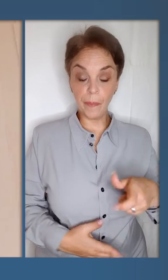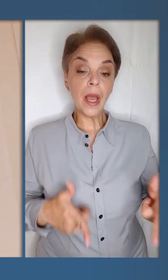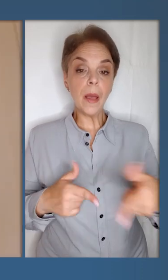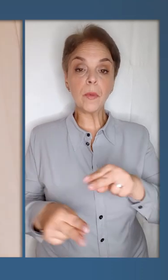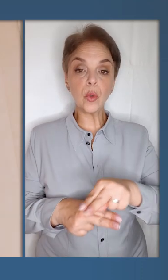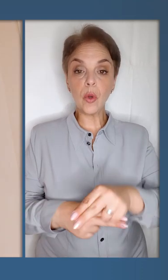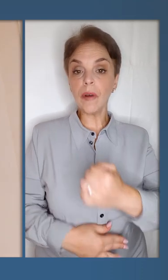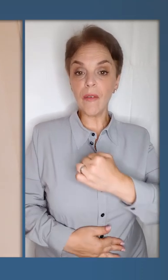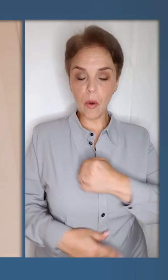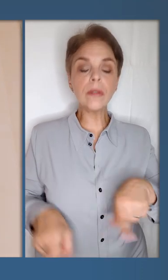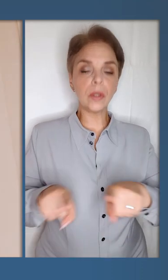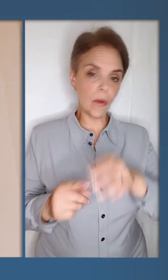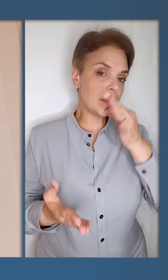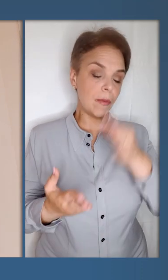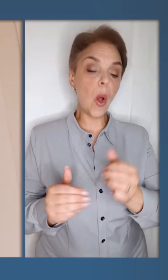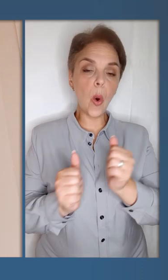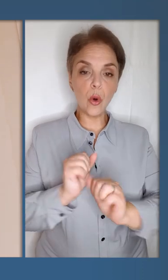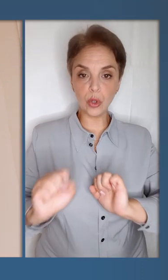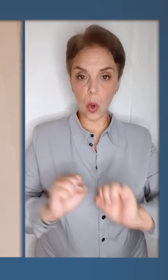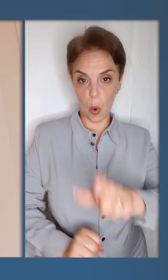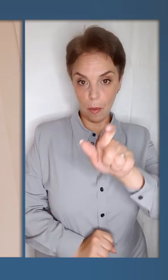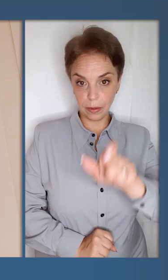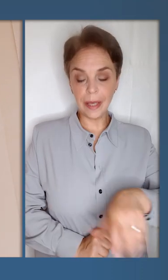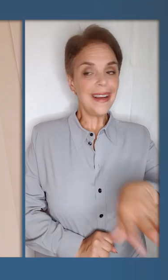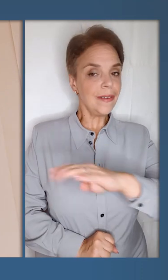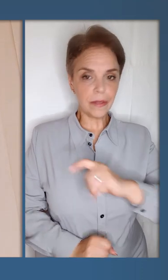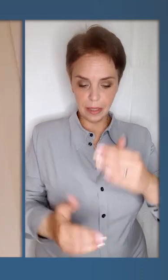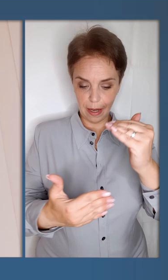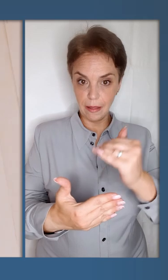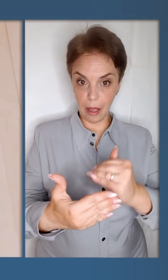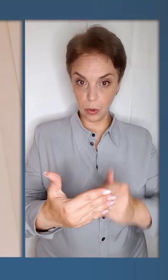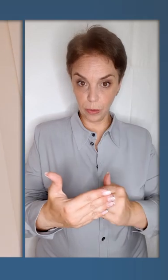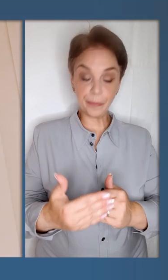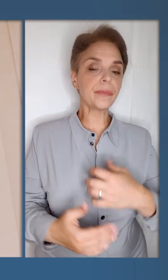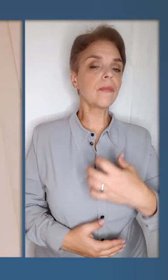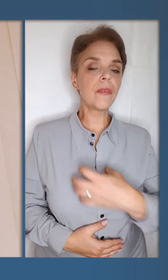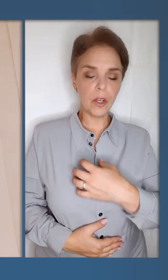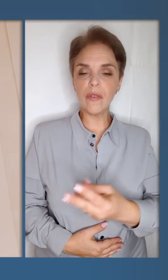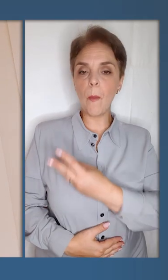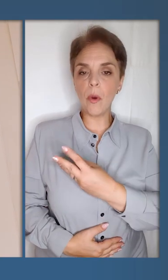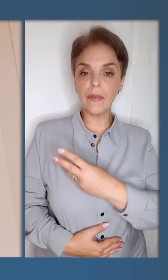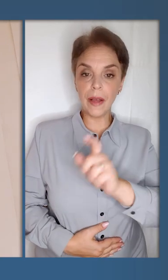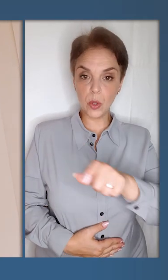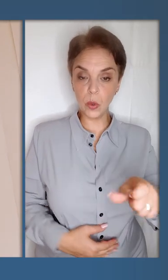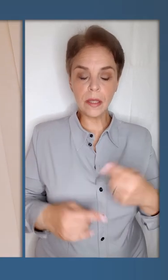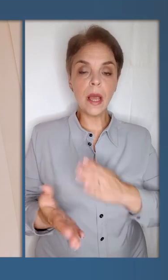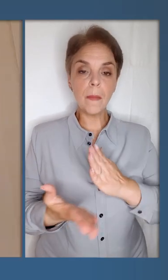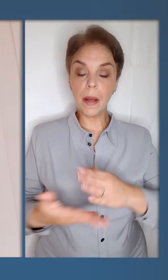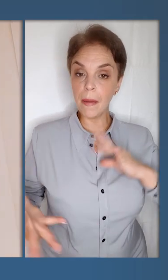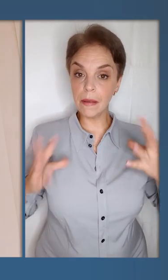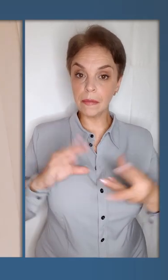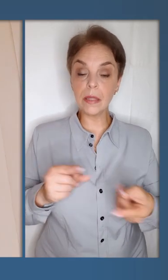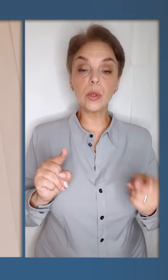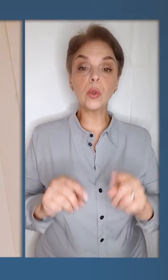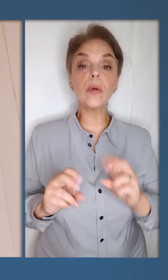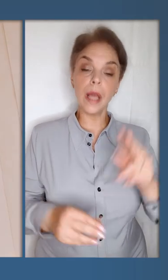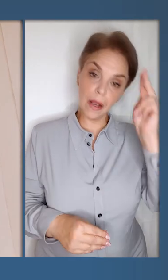Підготовка воїнів – це також відповідальність кожного командира всіх лад. Важлива мотивація людей – це прямий